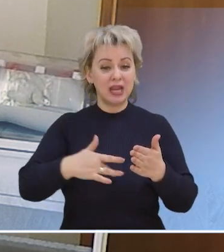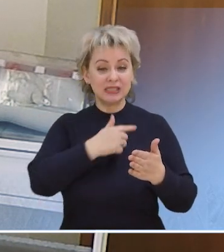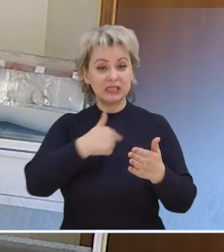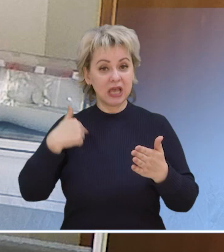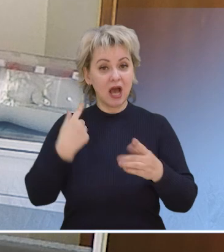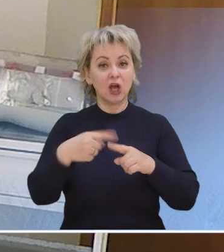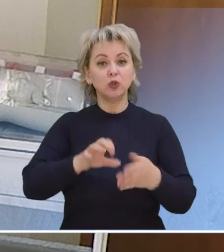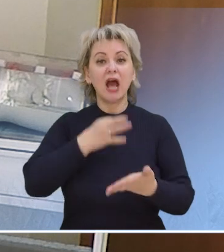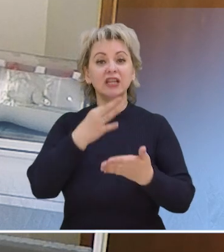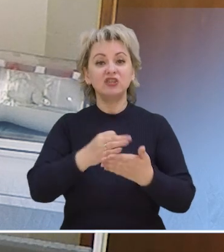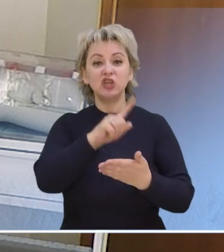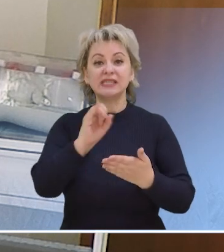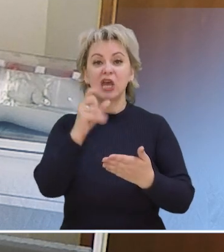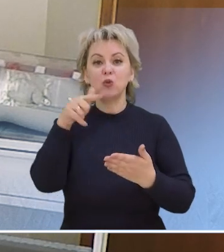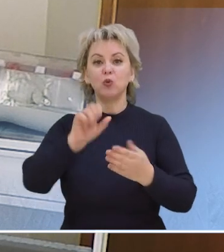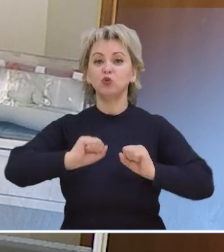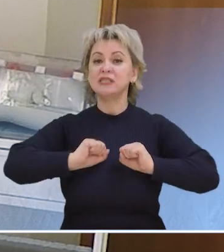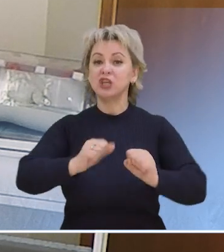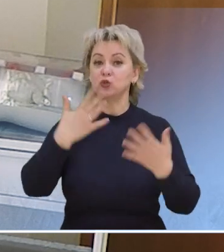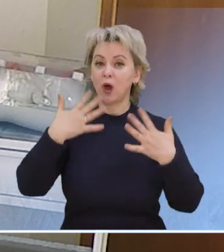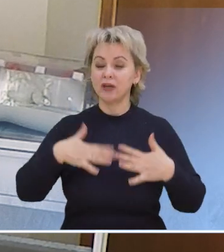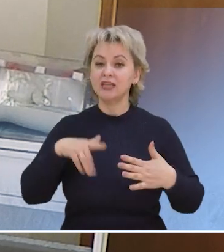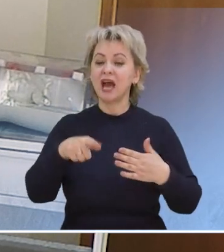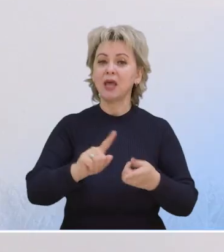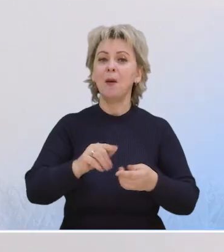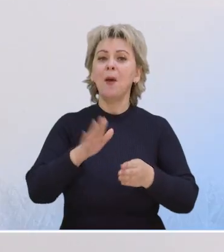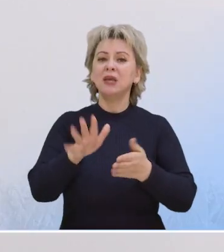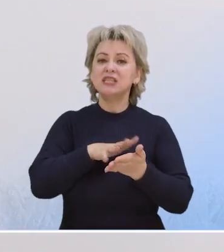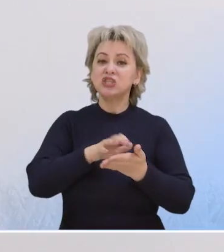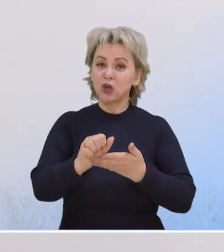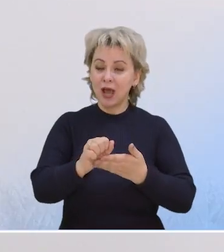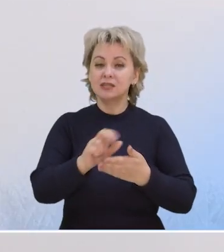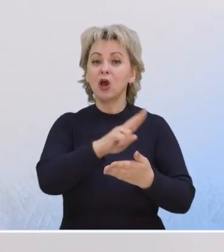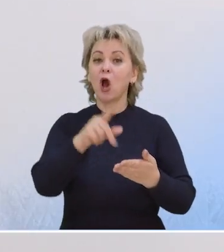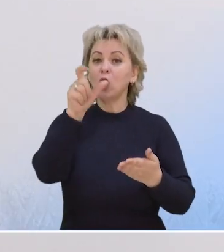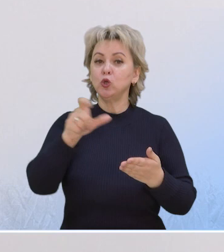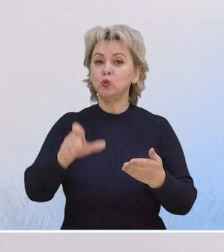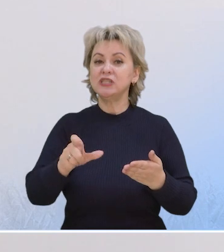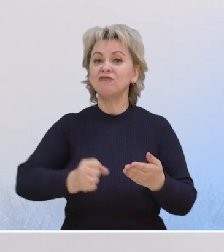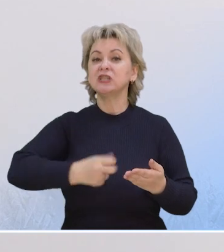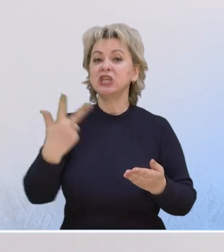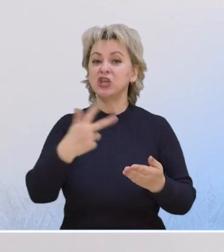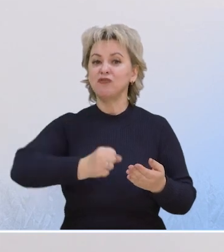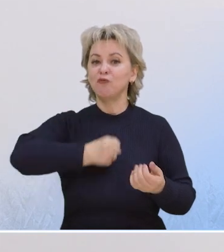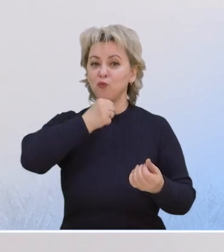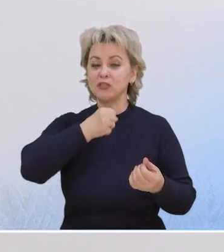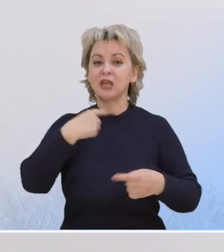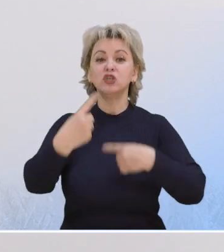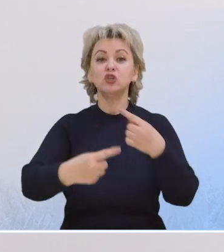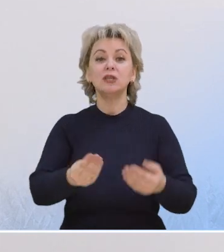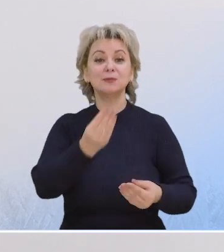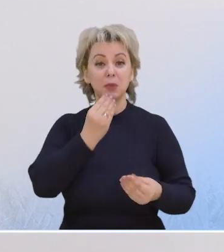железа, которая отвечает за иммунную защиту, она практически деградила. А как людям третьего возраста